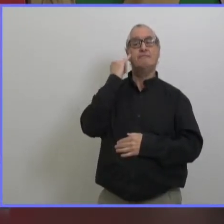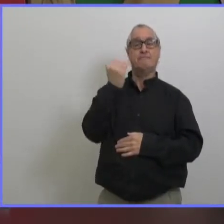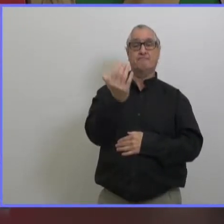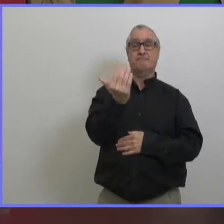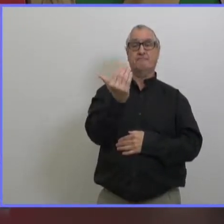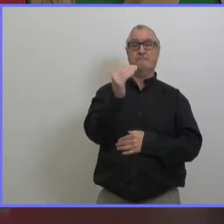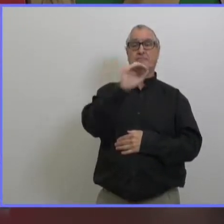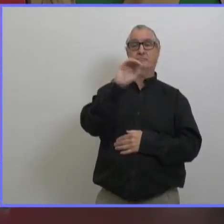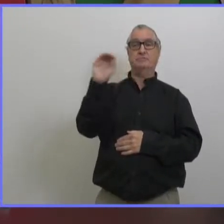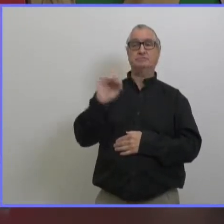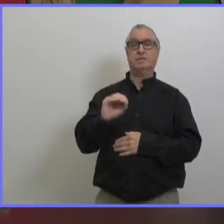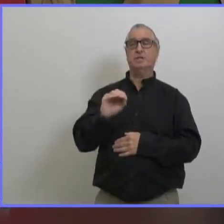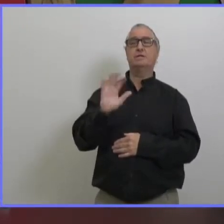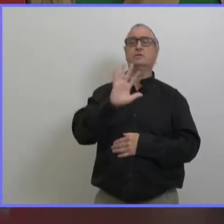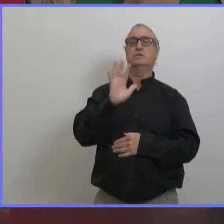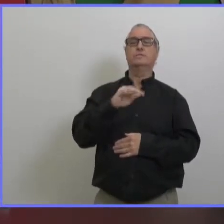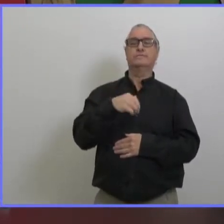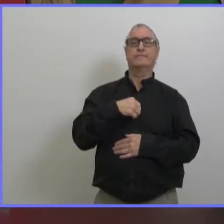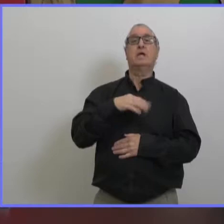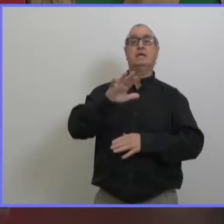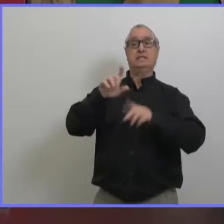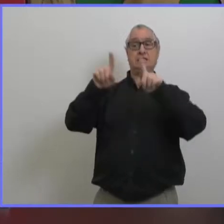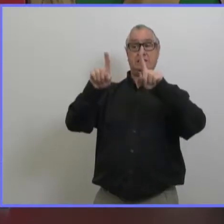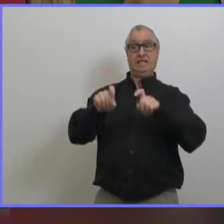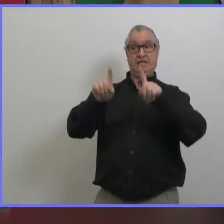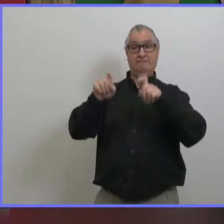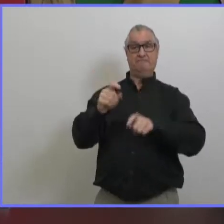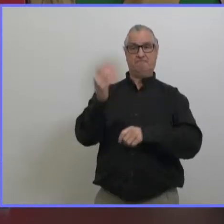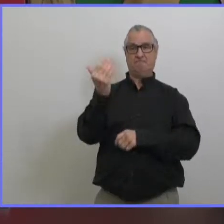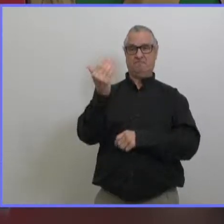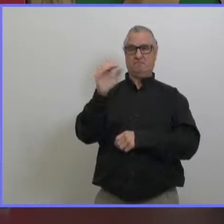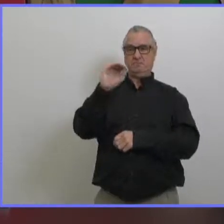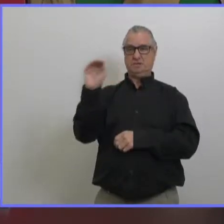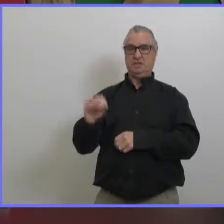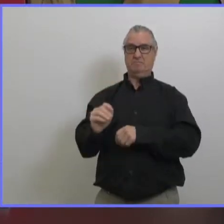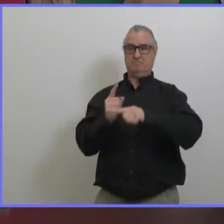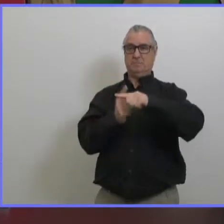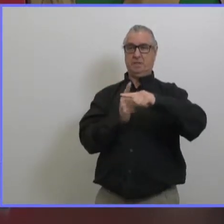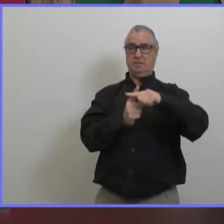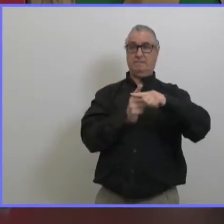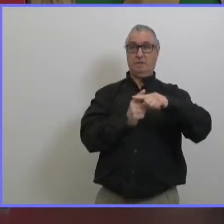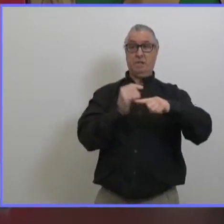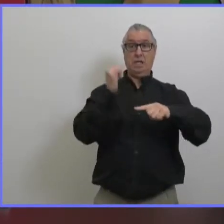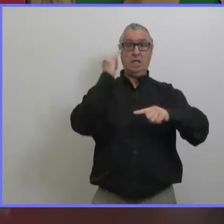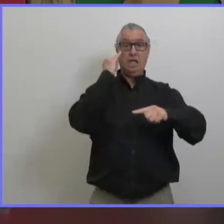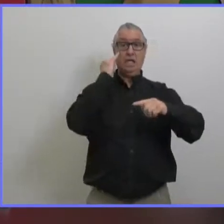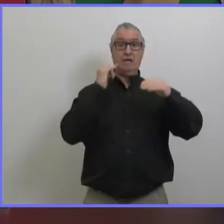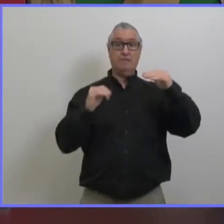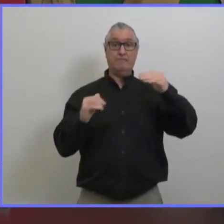donc si on atteint un certain taux de positivité pour ramener les restrictions